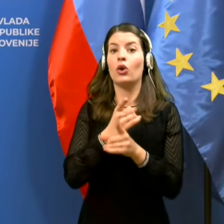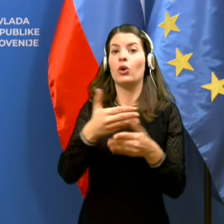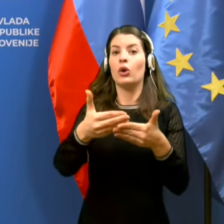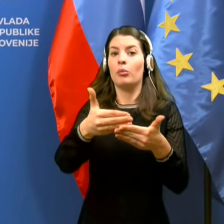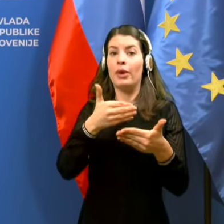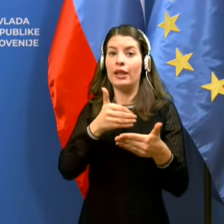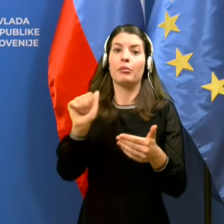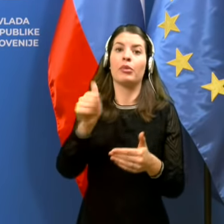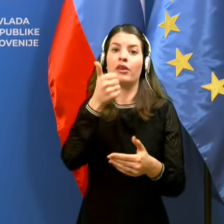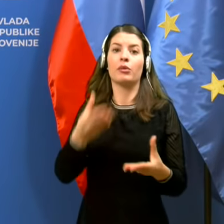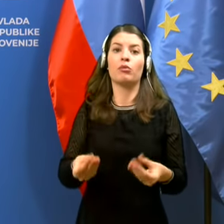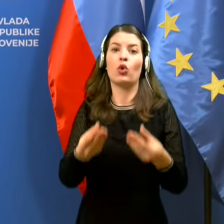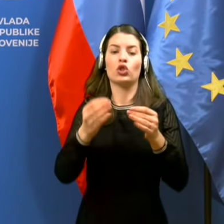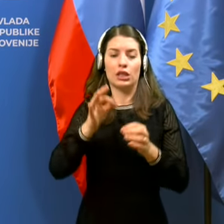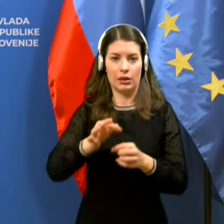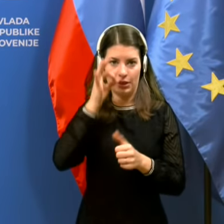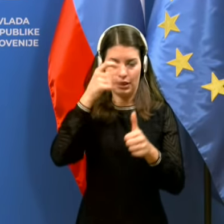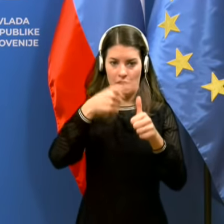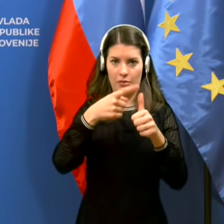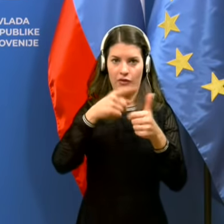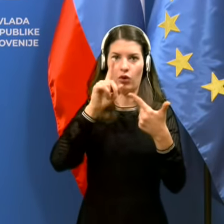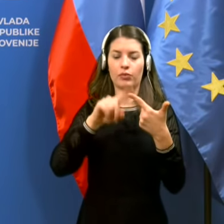množičem testiranjem. To je eno.